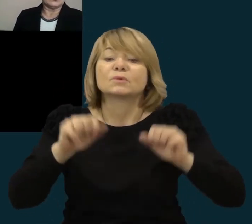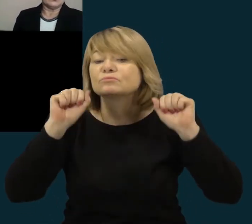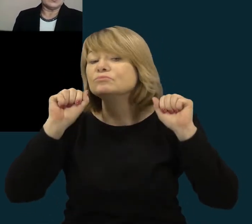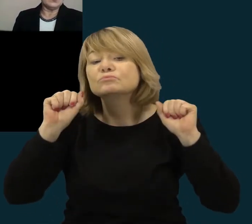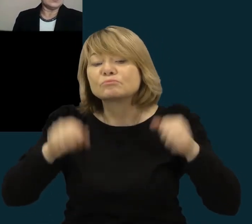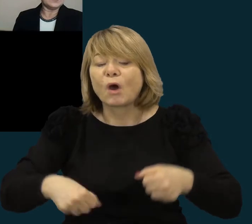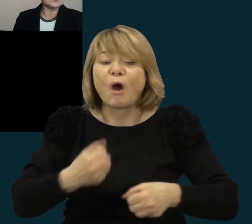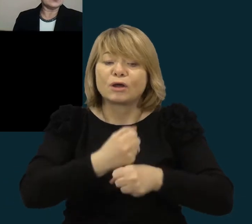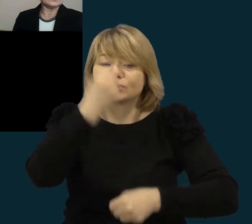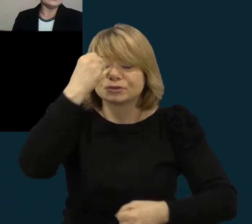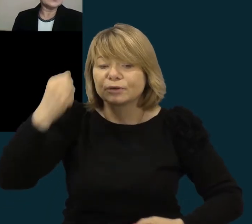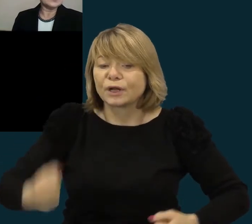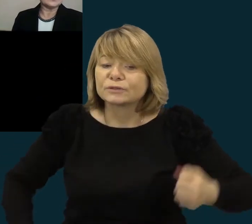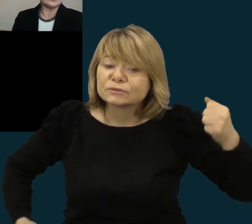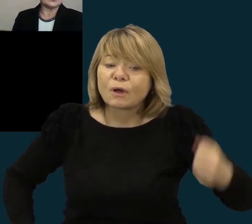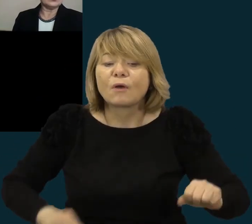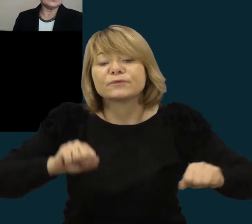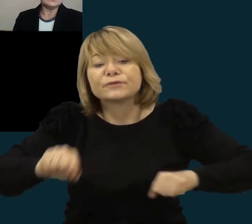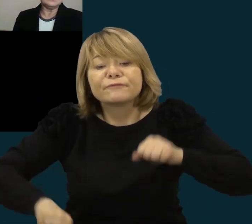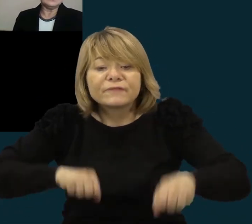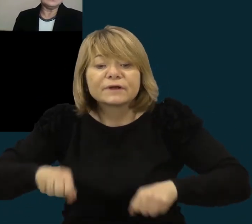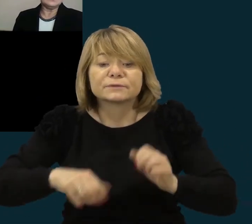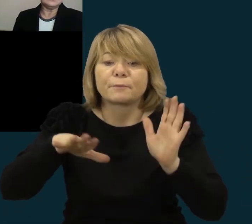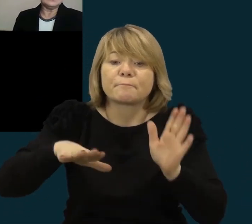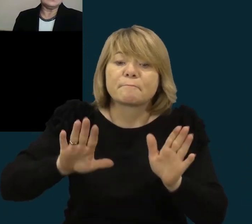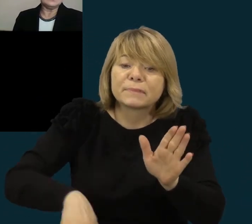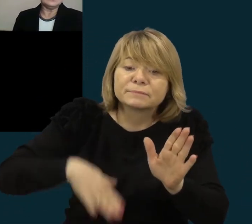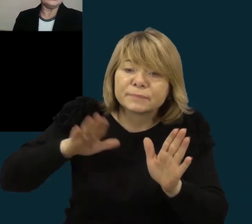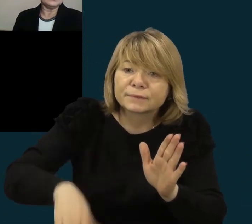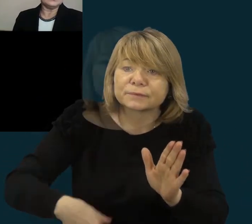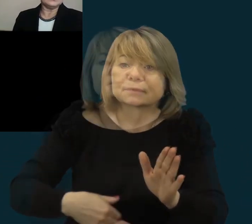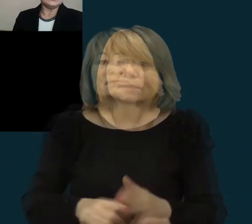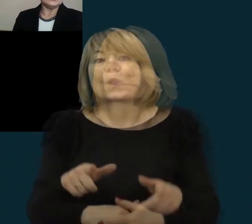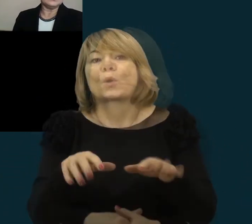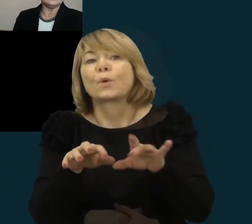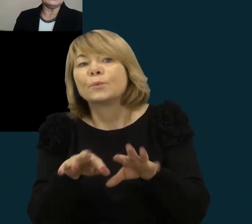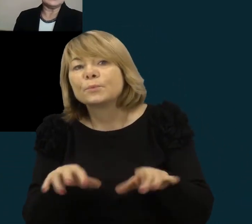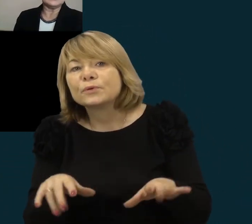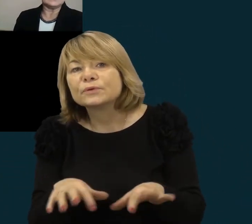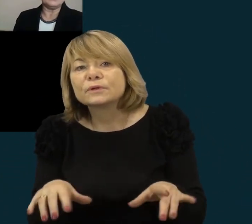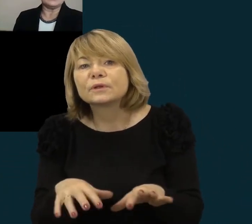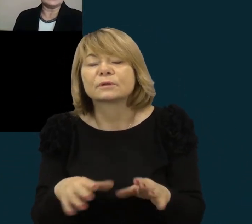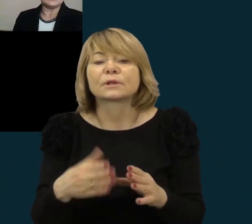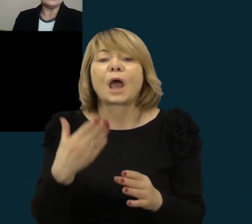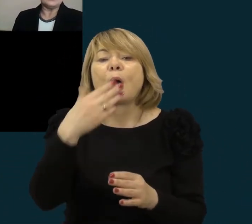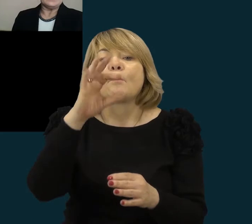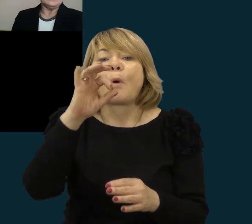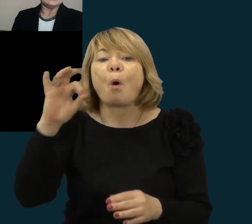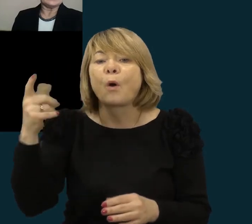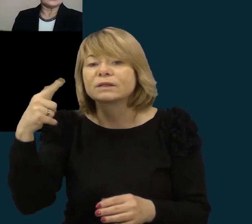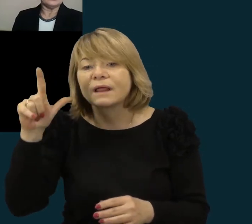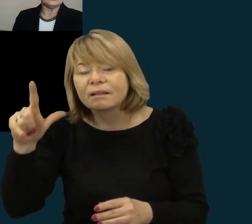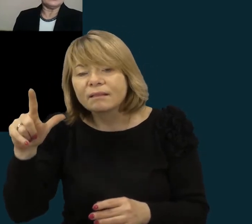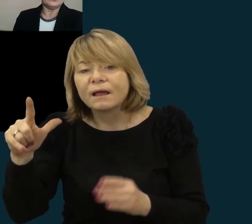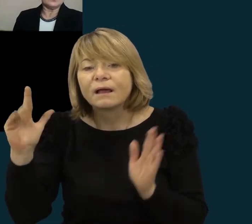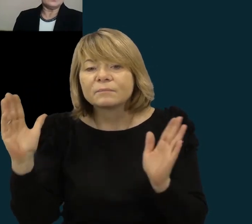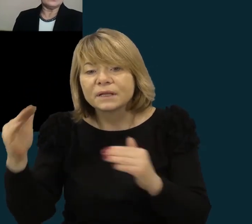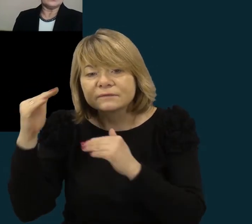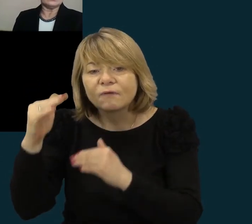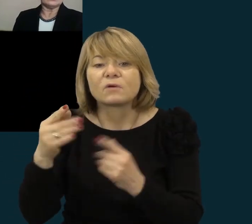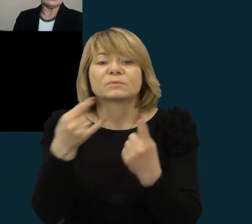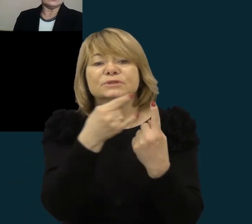šiaurietiško įdimo lasdos, biračiai, pas virtukai, paskui kompiuterį, virtuolį mūdle aplinka, Zoom